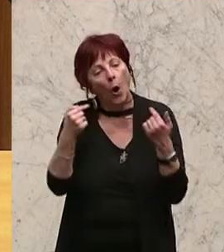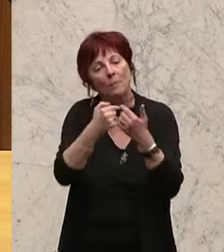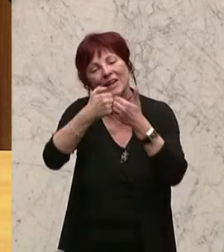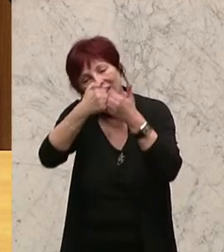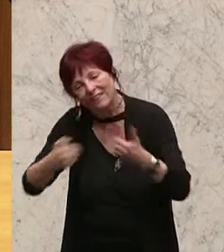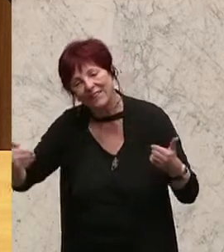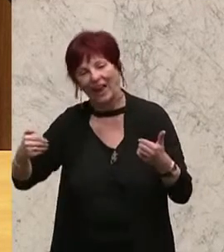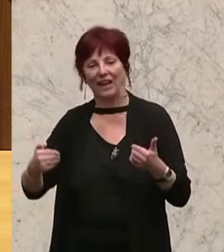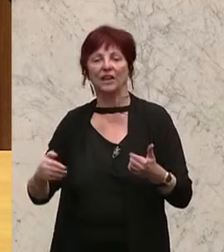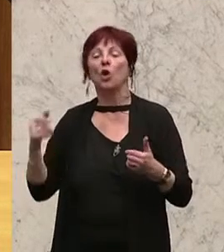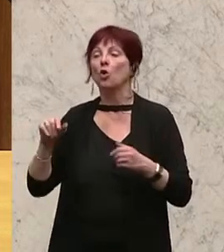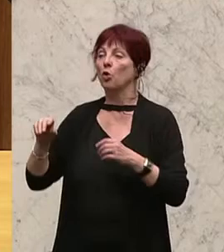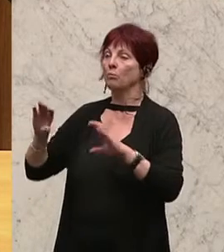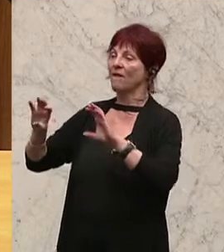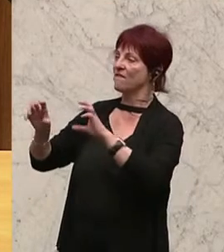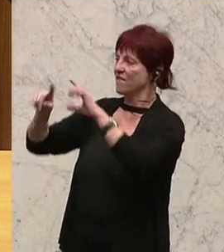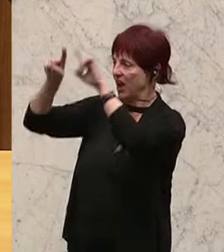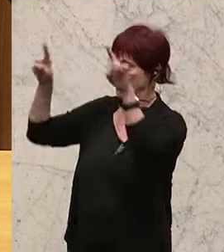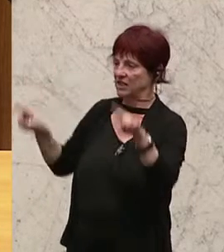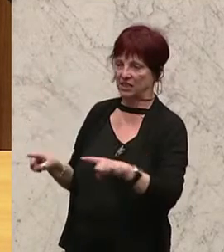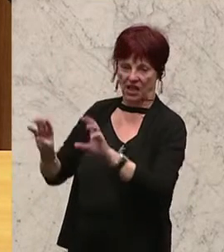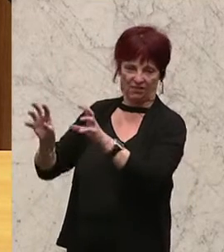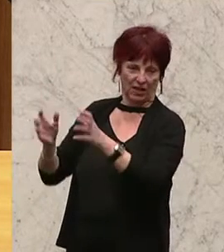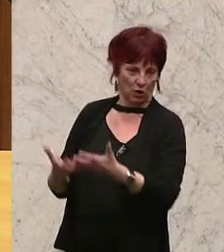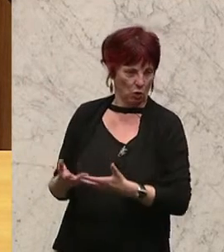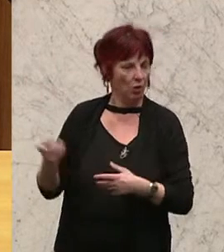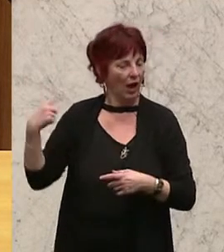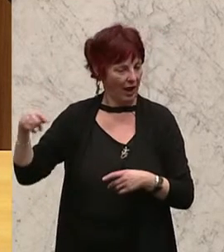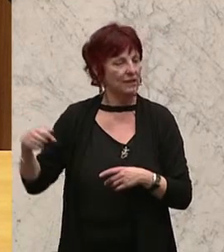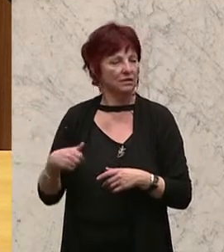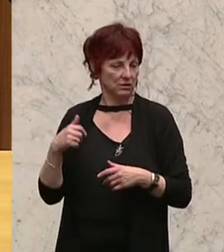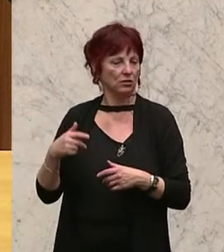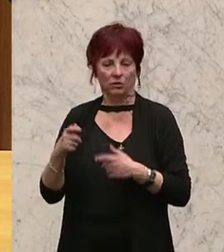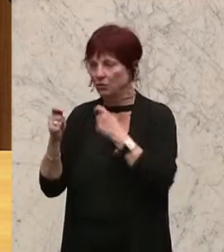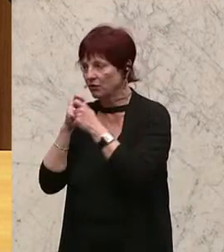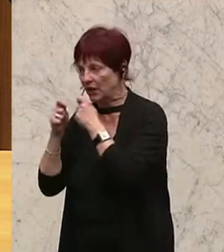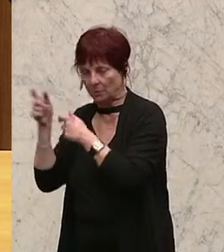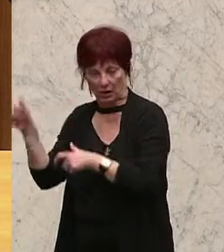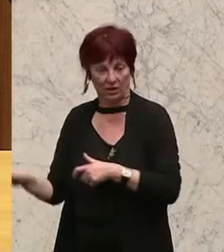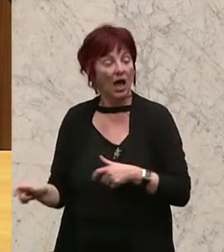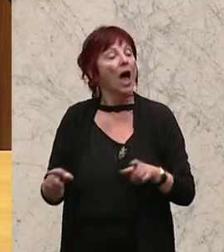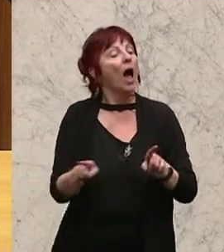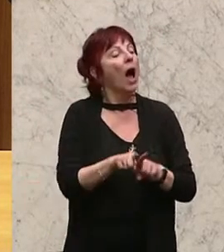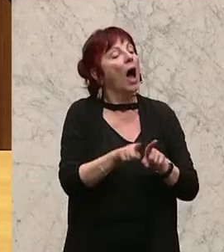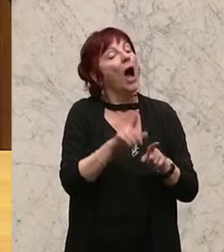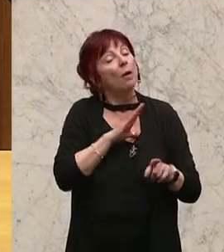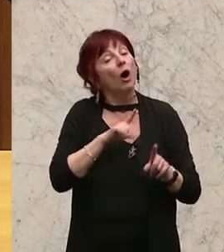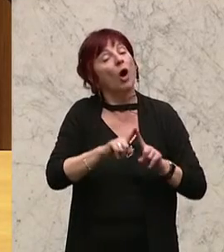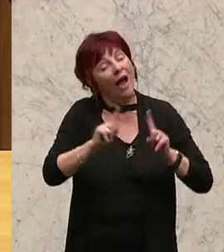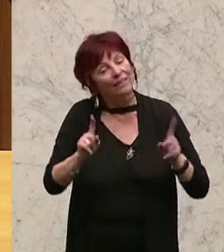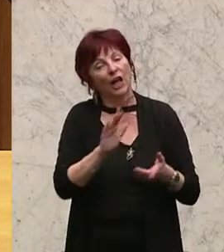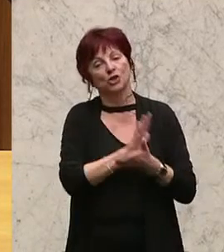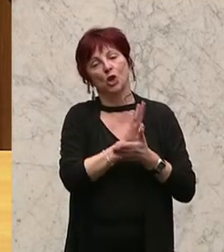Ohne Zweifel kann es aber auch im Interesse der übrigen Zeuginnen und Zeugen liegen, auf diese Weise befragt zu werden.